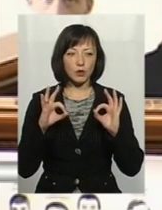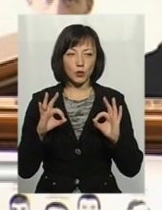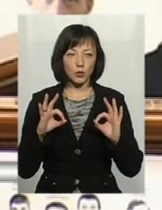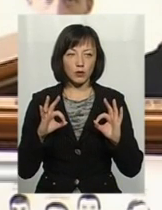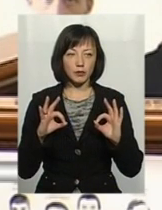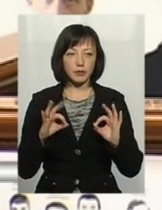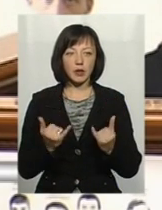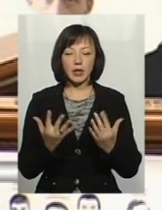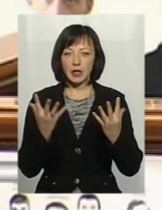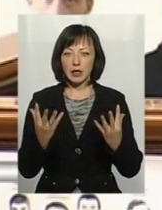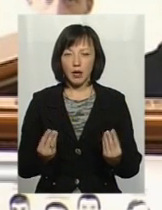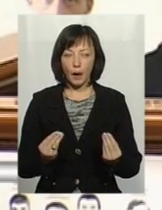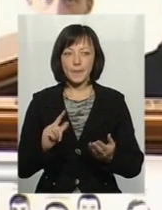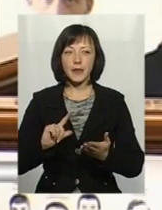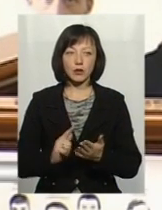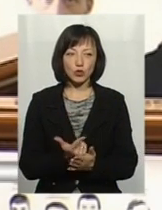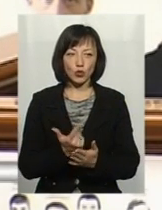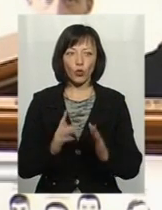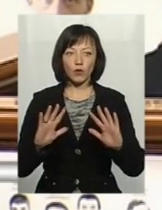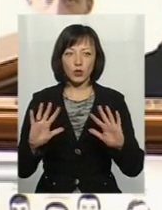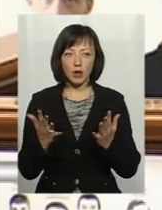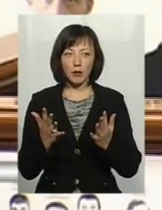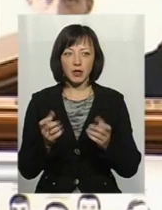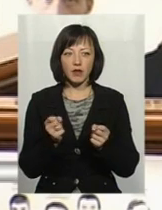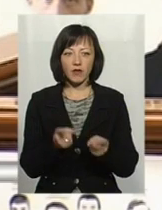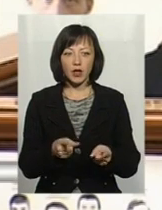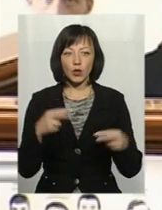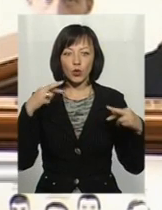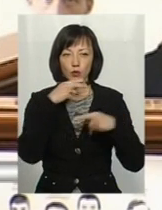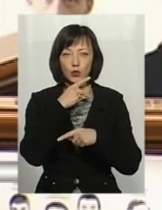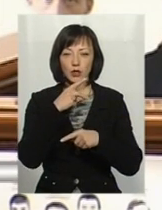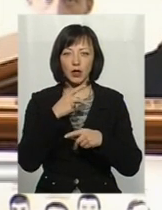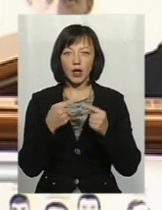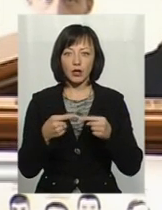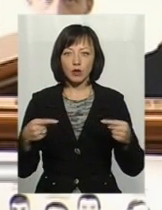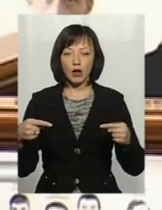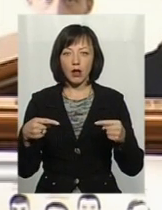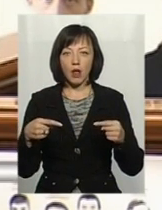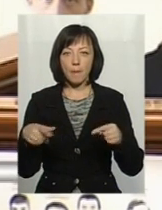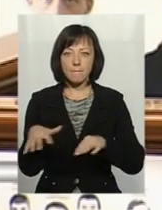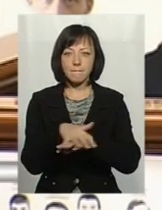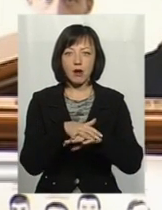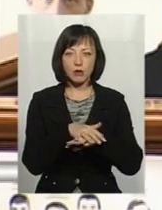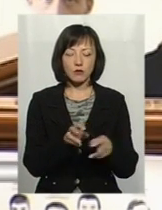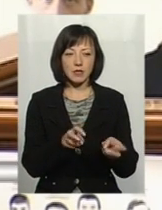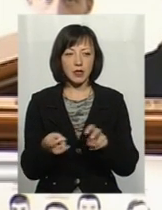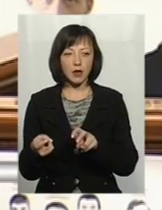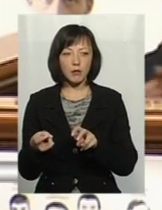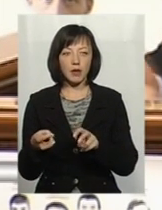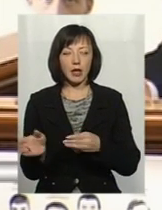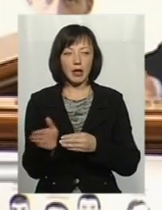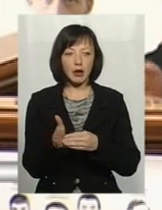Днями знову трапились викиди отруйних речовин, масова загибель риби.